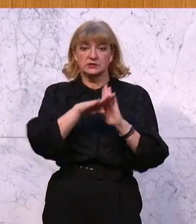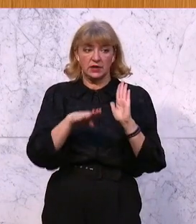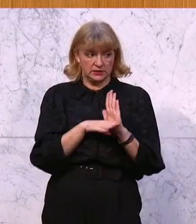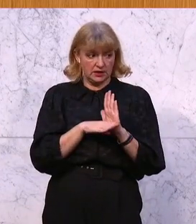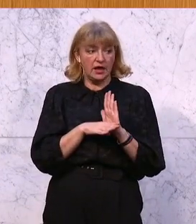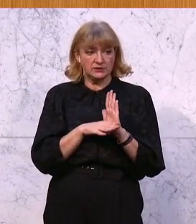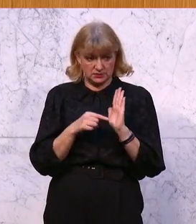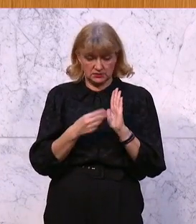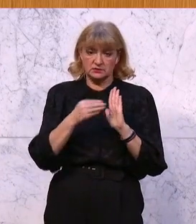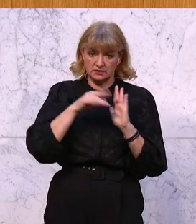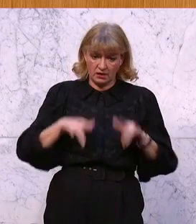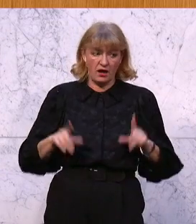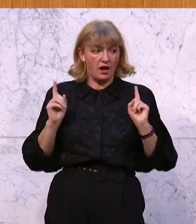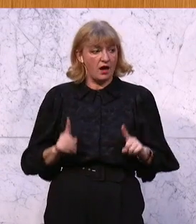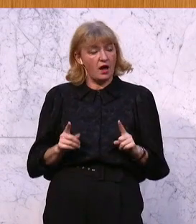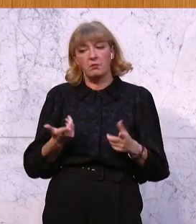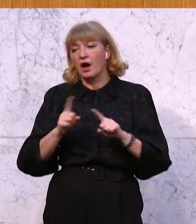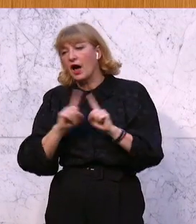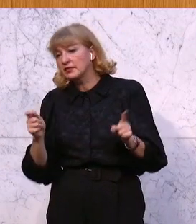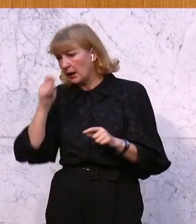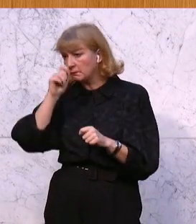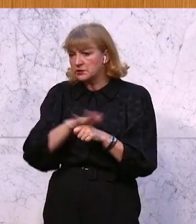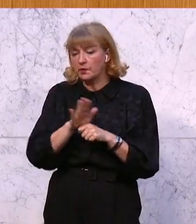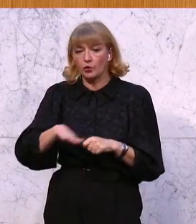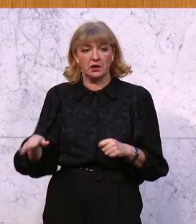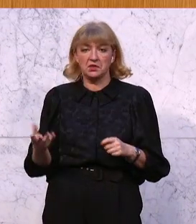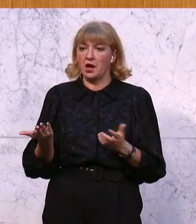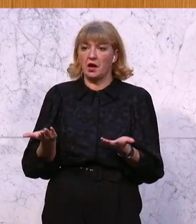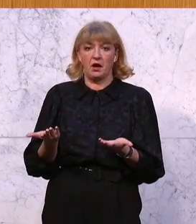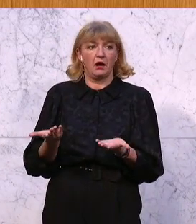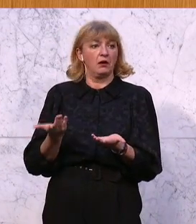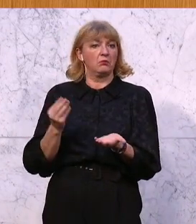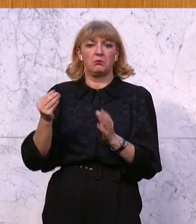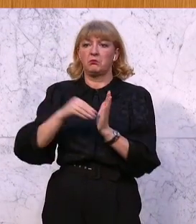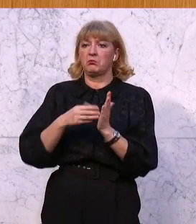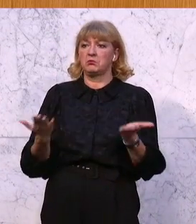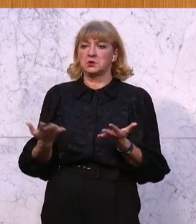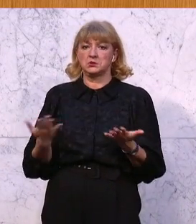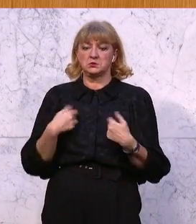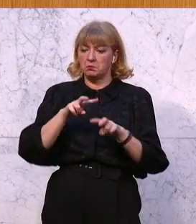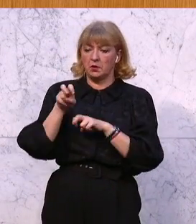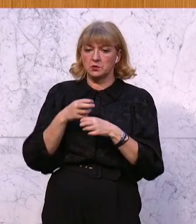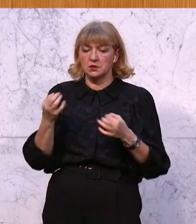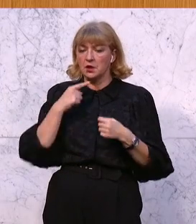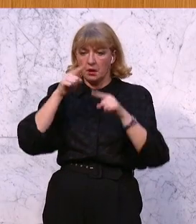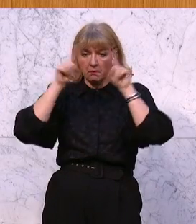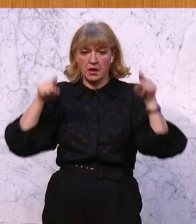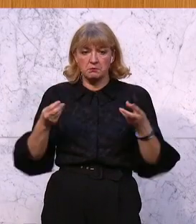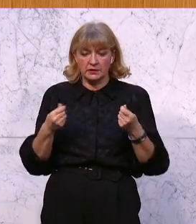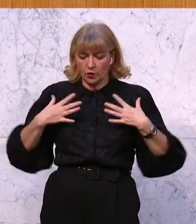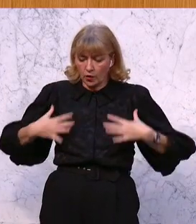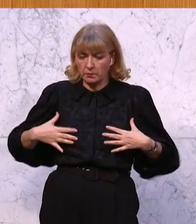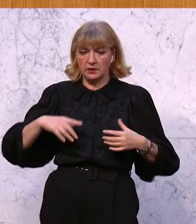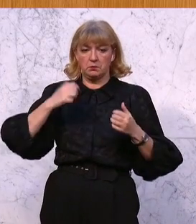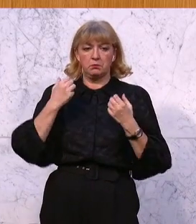Einzug gehalten hat, aber nicht der sonstige Missbrauch von Kindern. Wir haben keine Berücksichtigung von Bildmaterial, körperlicher